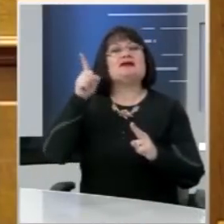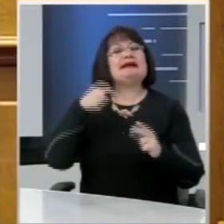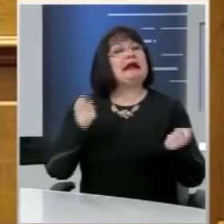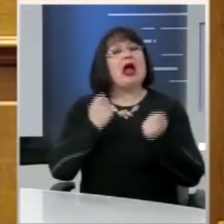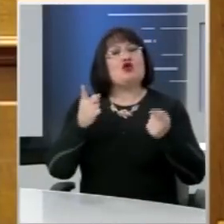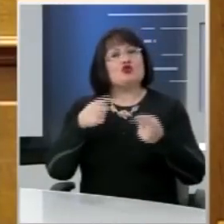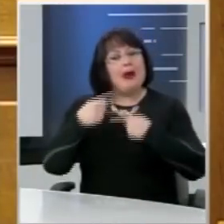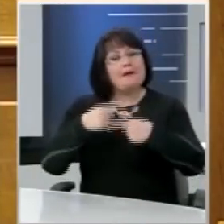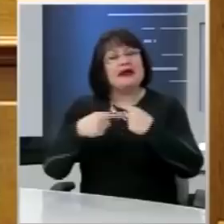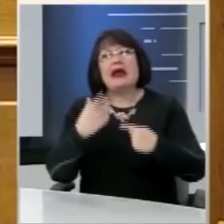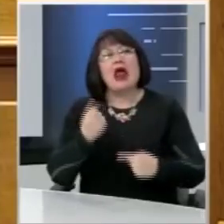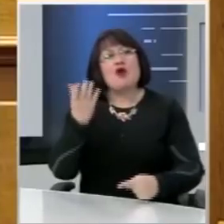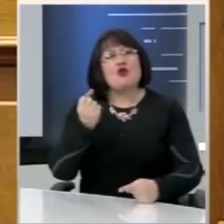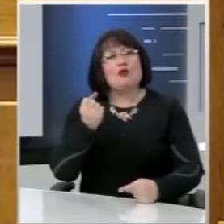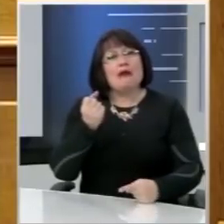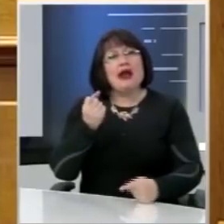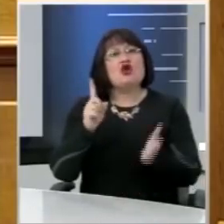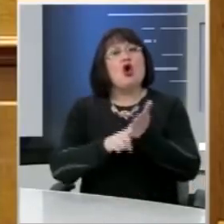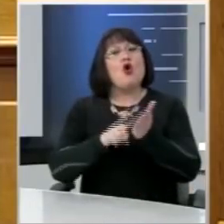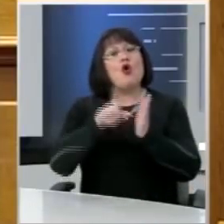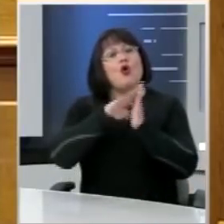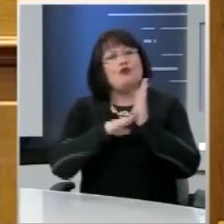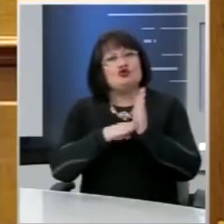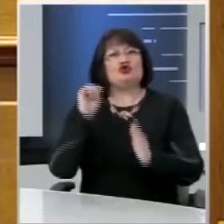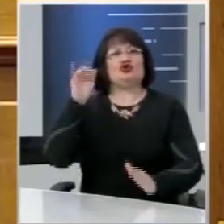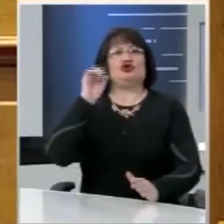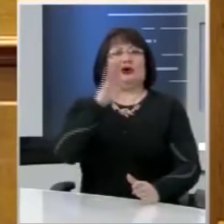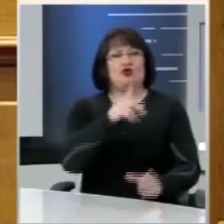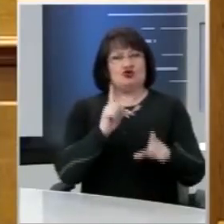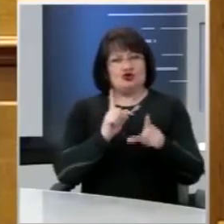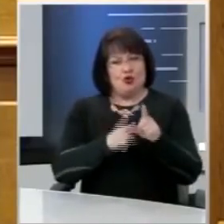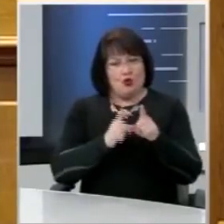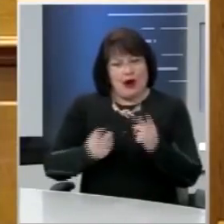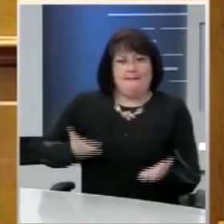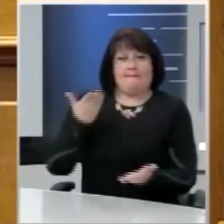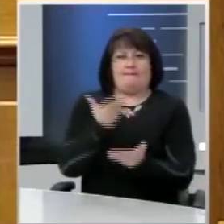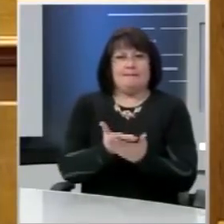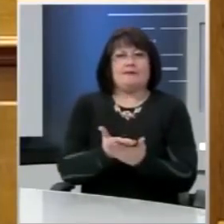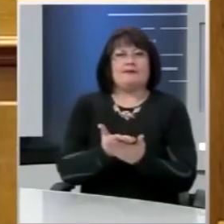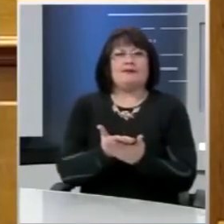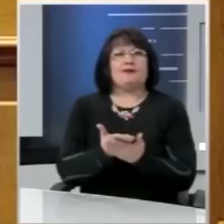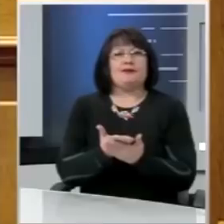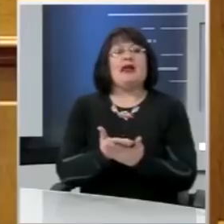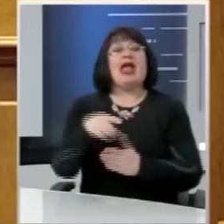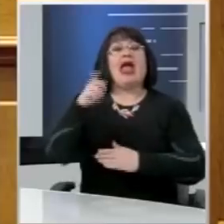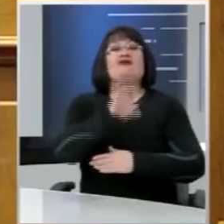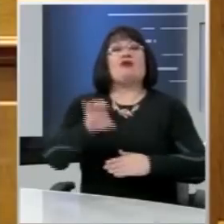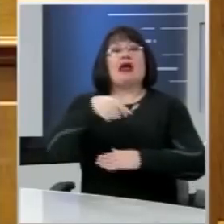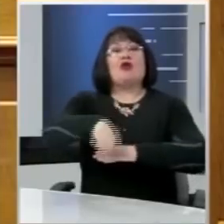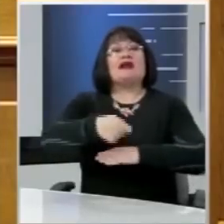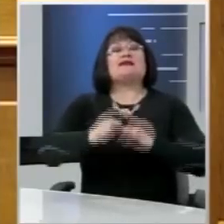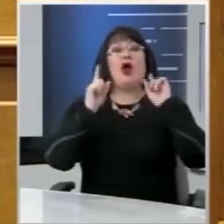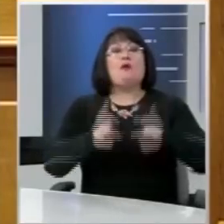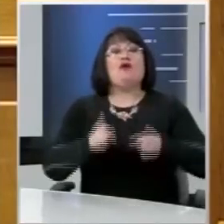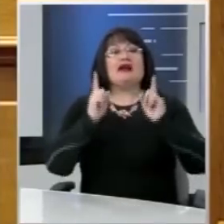στην ομοθεσία άλλων χωρών, η πρόταση του ΚΚΕ στηρίζεται σε νομολογία του Ευρωπαϊκού Δικαστηρίου